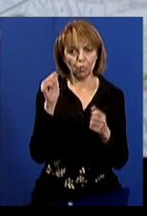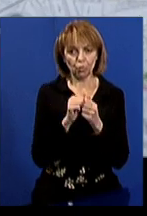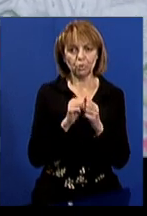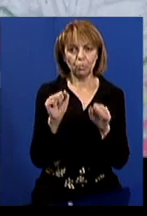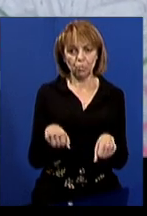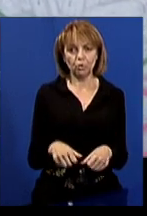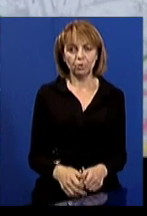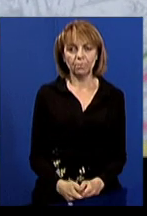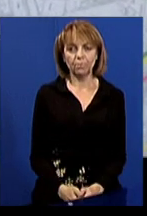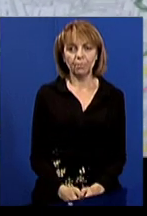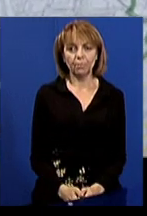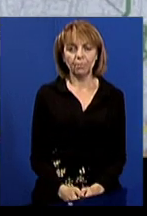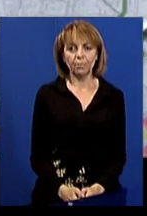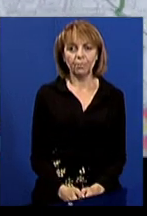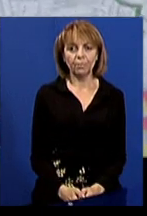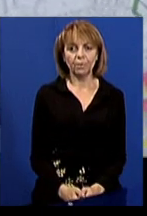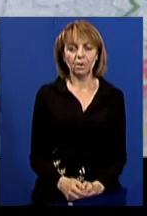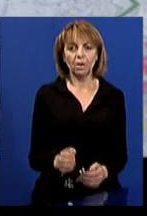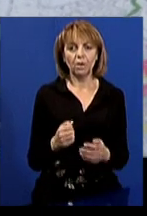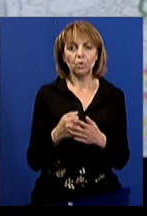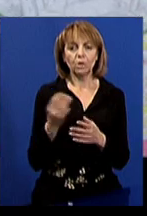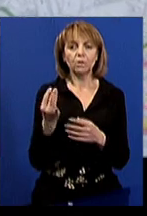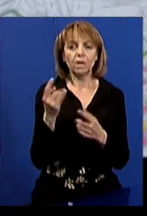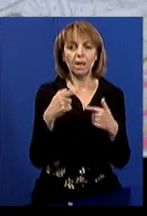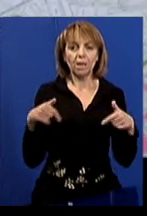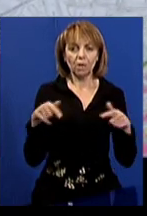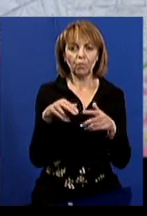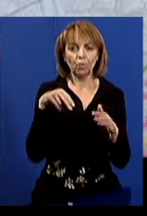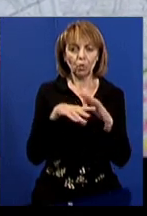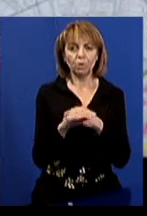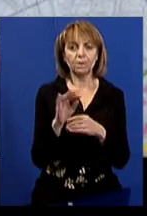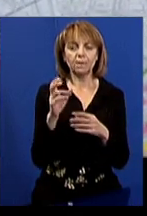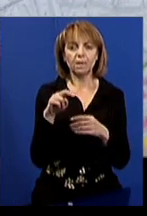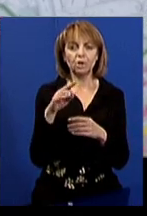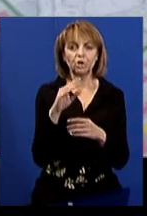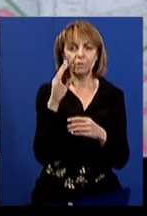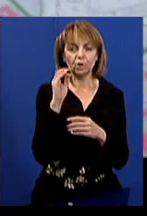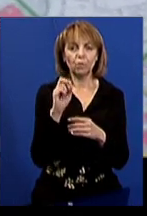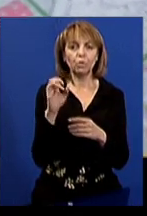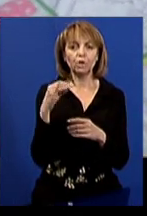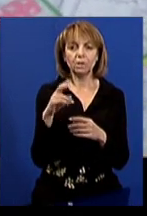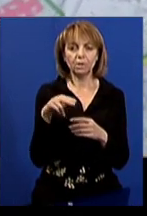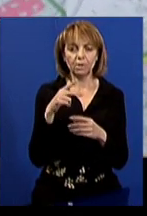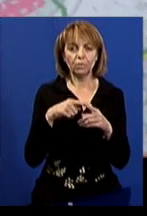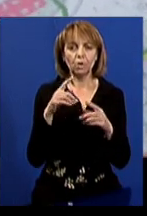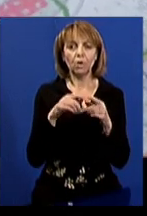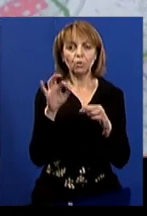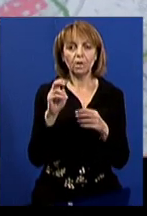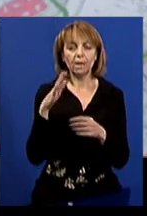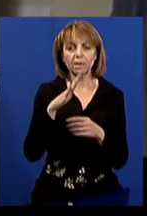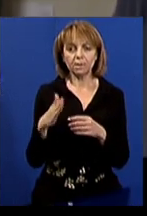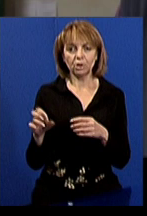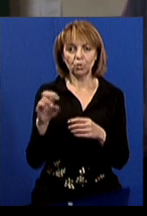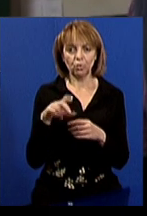До історичного ареалу входить і сад Шевченко разом з ботанічним садом, і до нього ж відносяться і каскадні